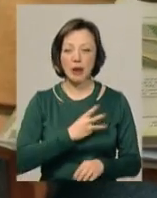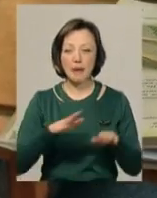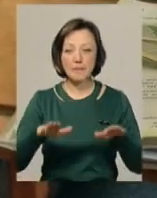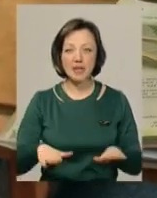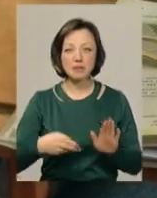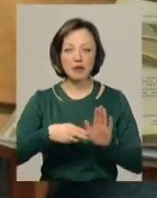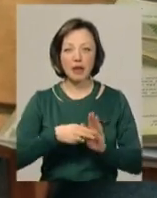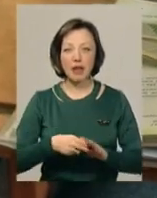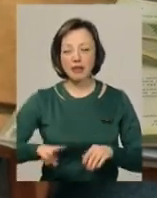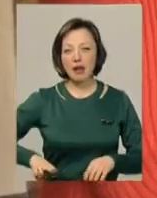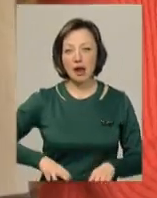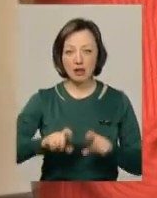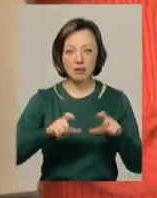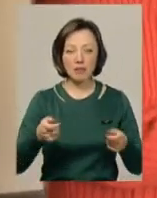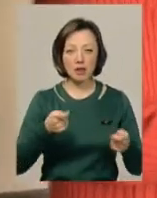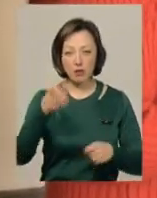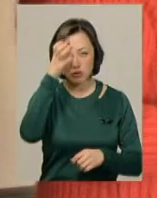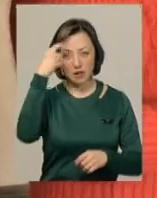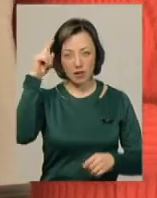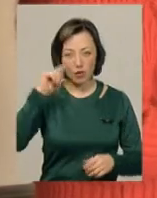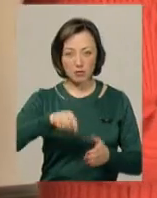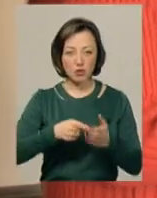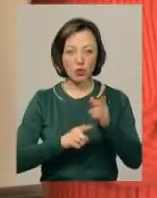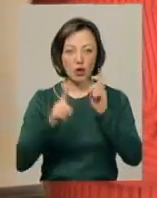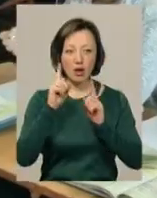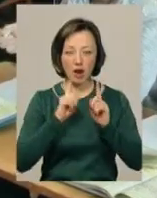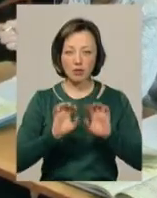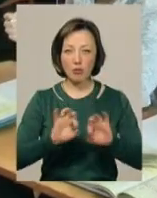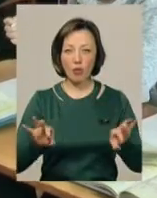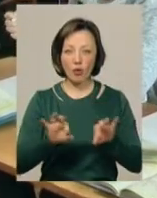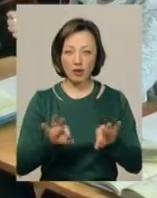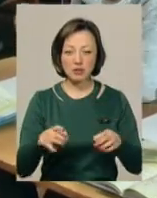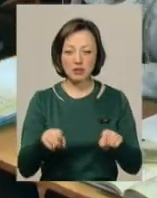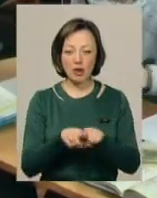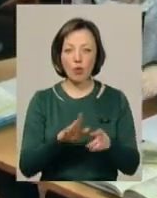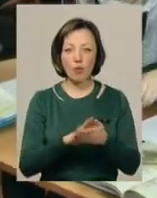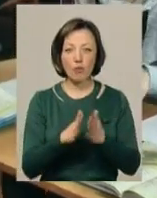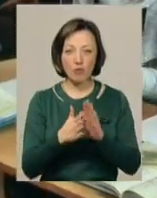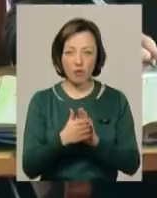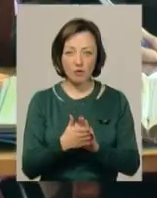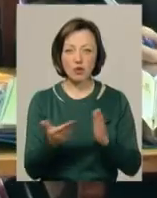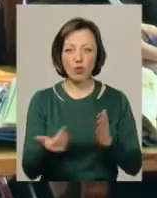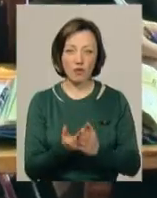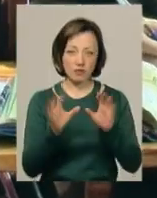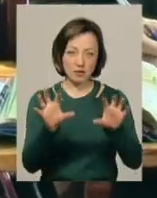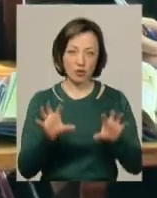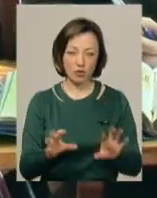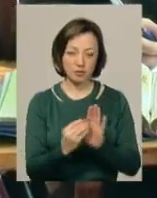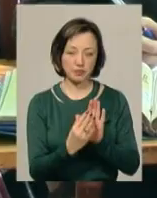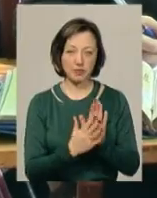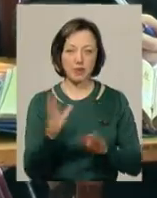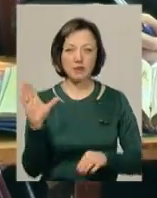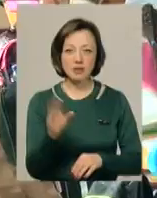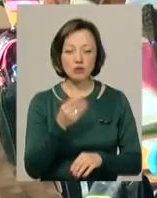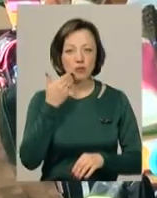Директор Департаменту освіти і науки Хмельницької міської ради Роман Миколаїв пояснює, такі умови диктує оновлене законодавство. Усе,